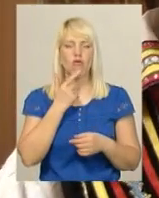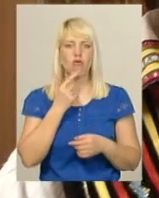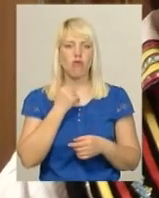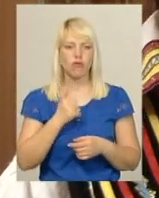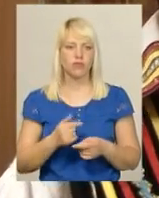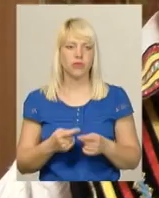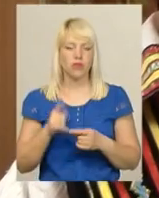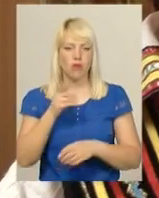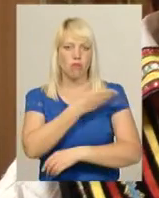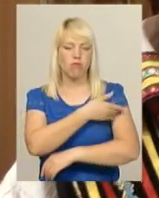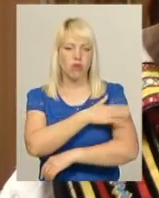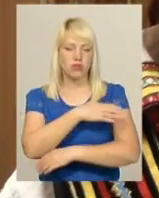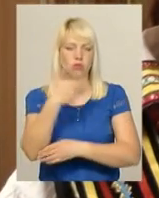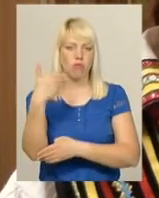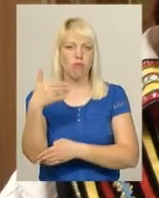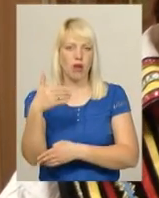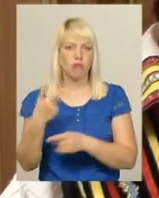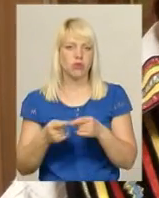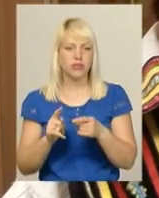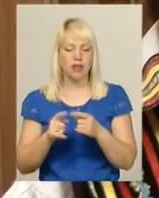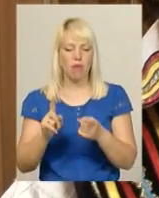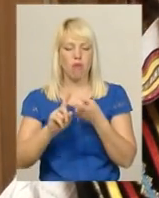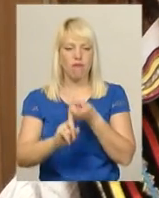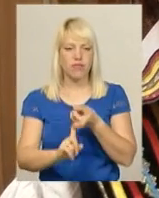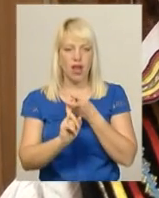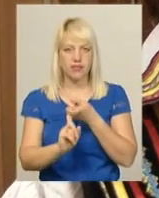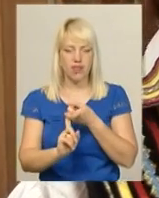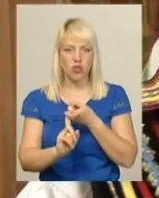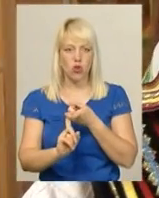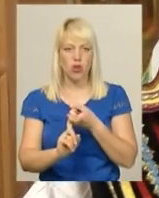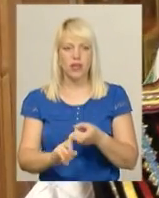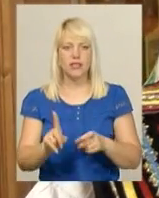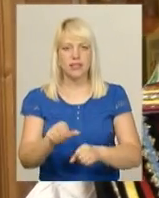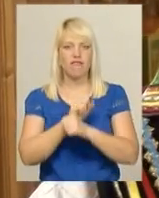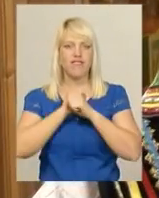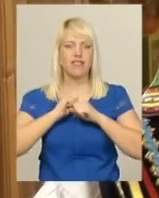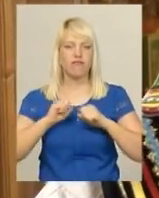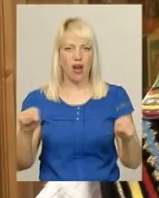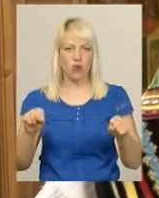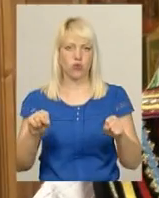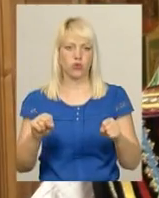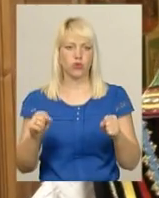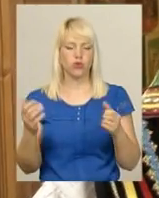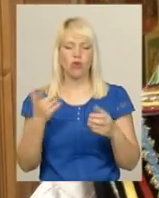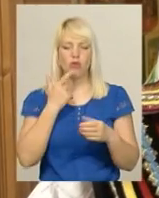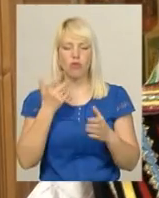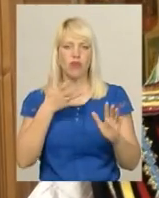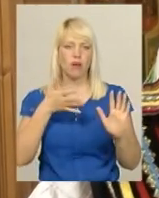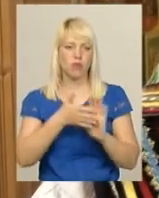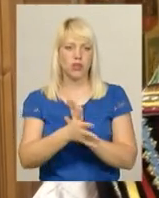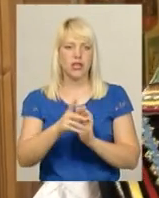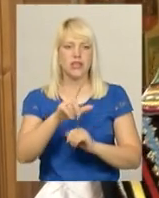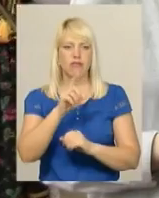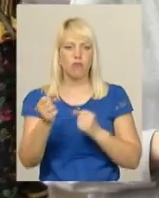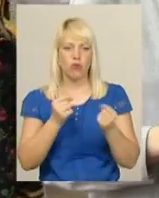То в польському прапорі цей кольор пов'язаний з відвагою, з кров'ю, яка пролита в боротьбі за